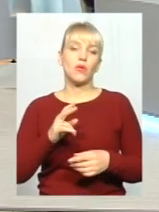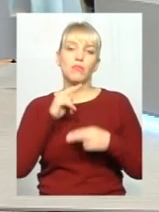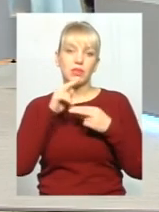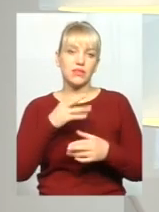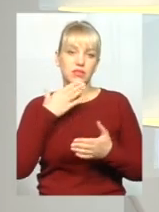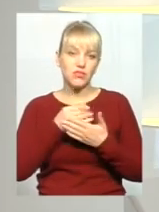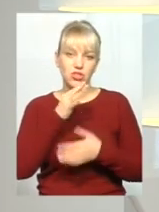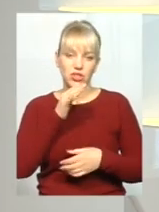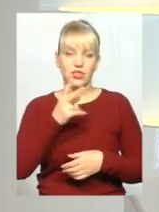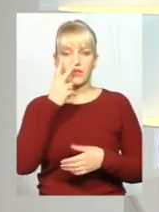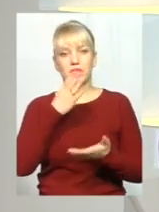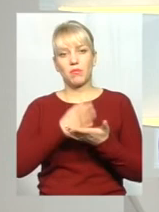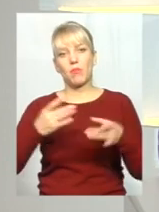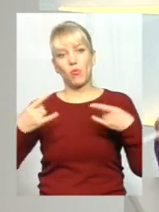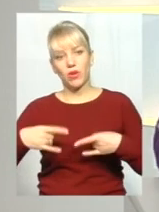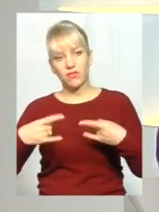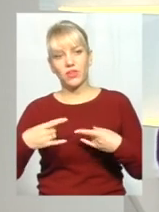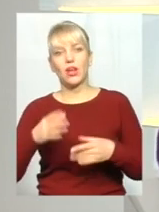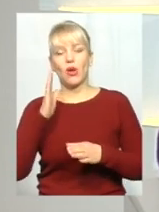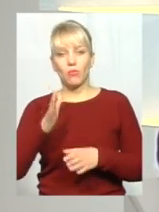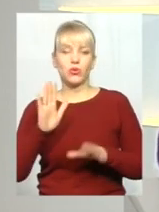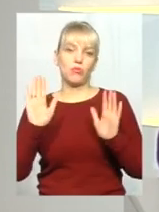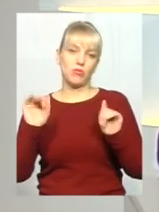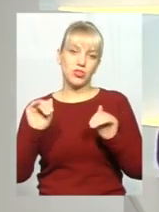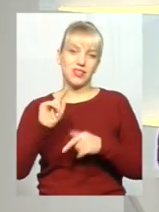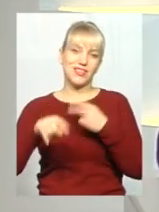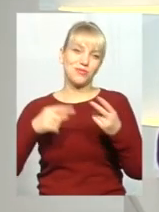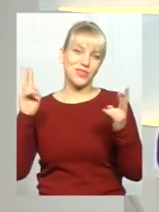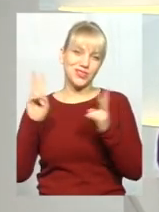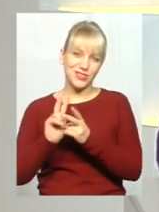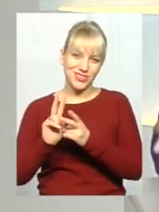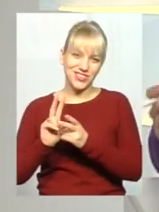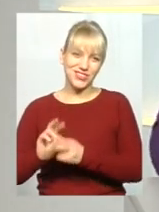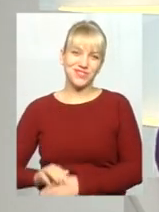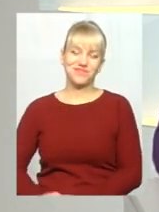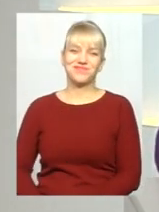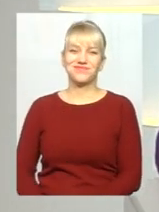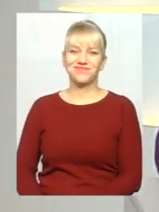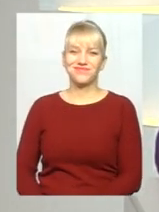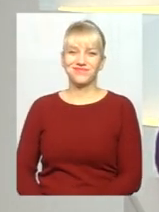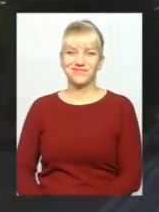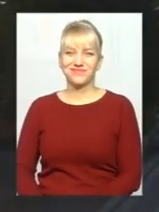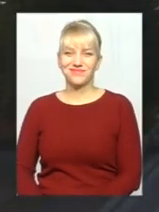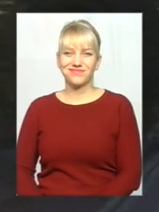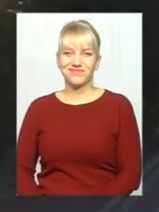час, дивився нас в прямому ефірі. Будемо прощатися, до зустрічі. Ну, і дякую вам, до побачення.